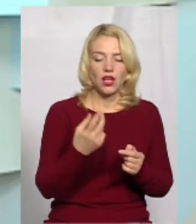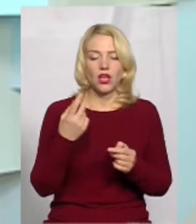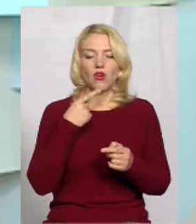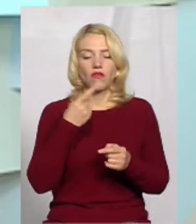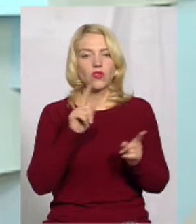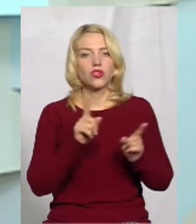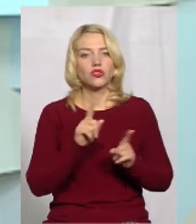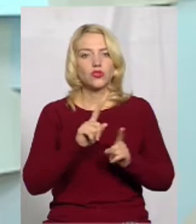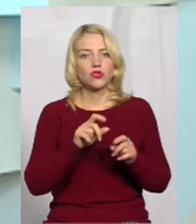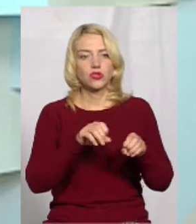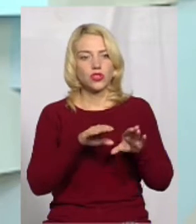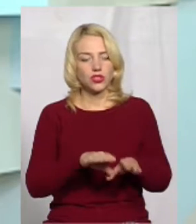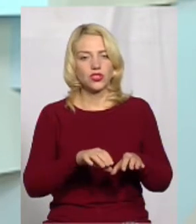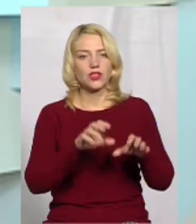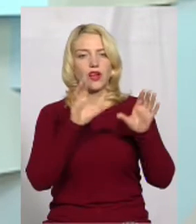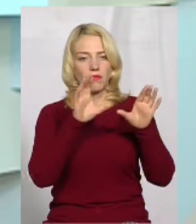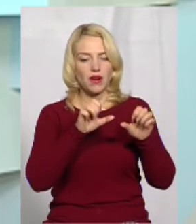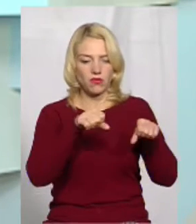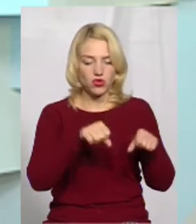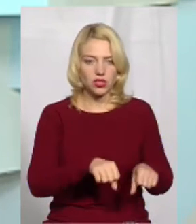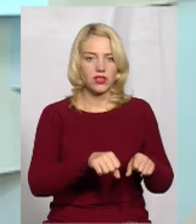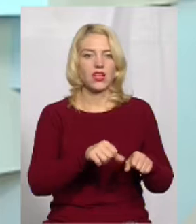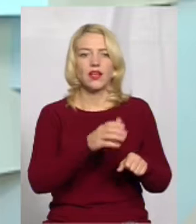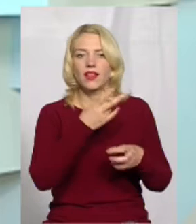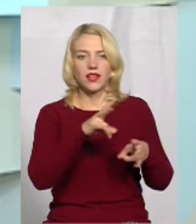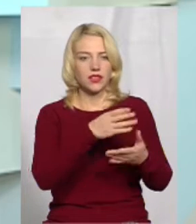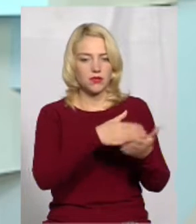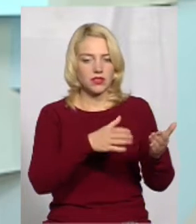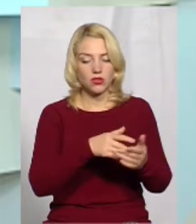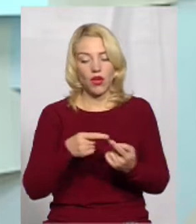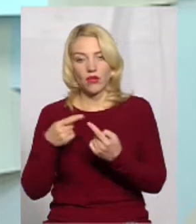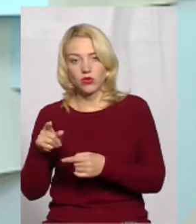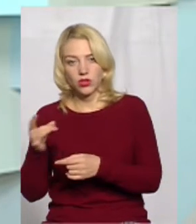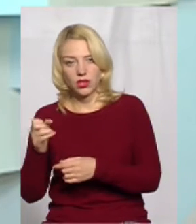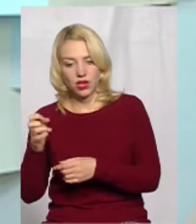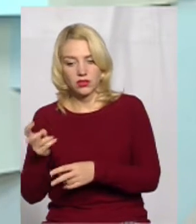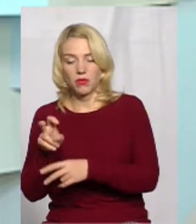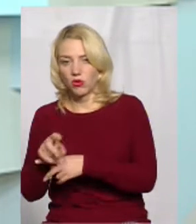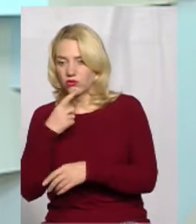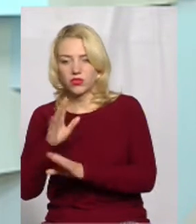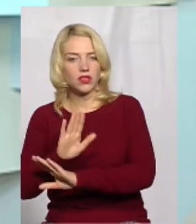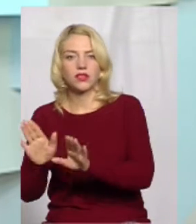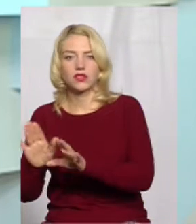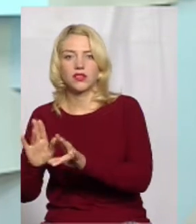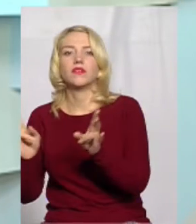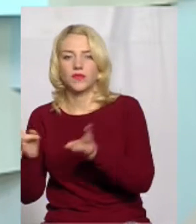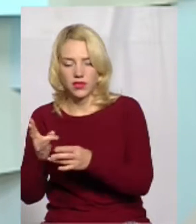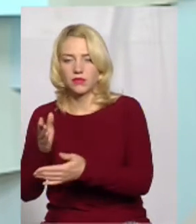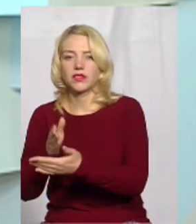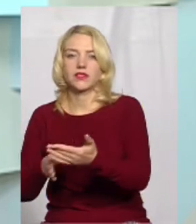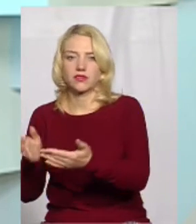рішення правочинне і його не треба скасовувати, а інший раз вони приходять і говорять, ні, його треба от